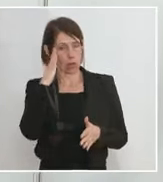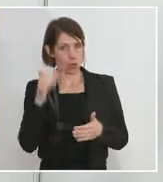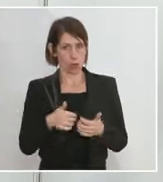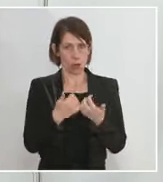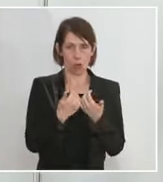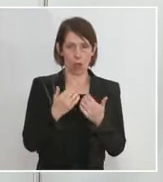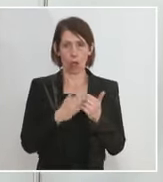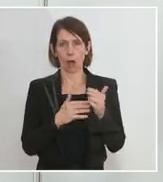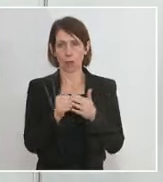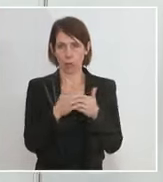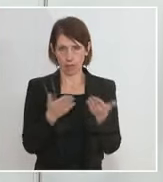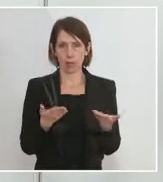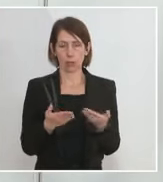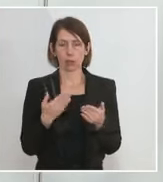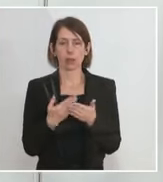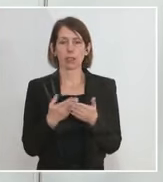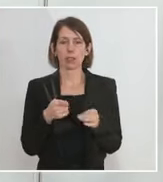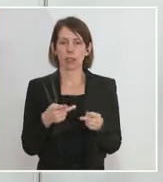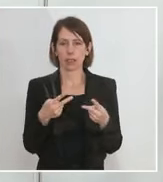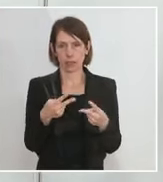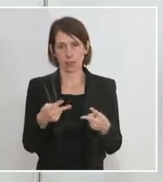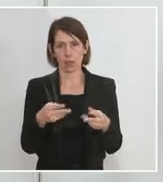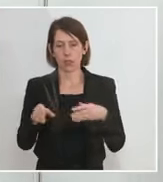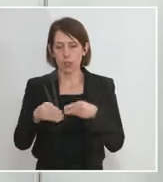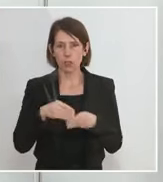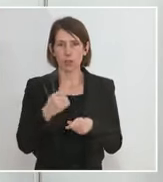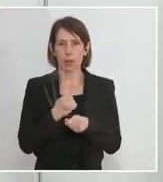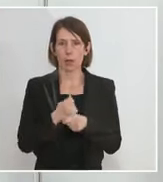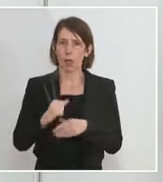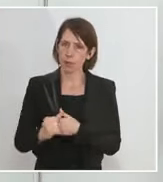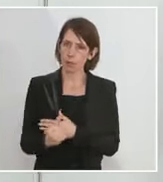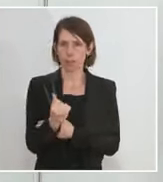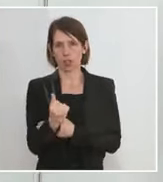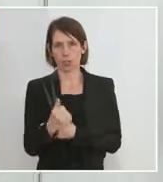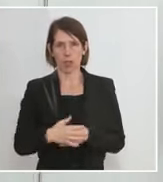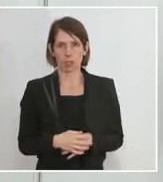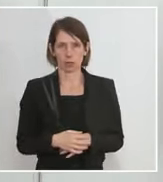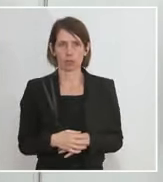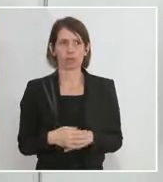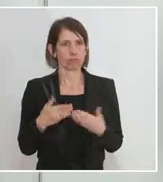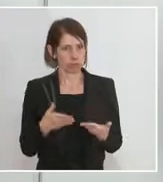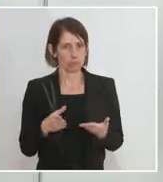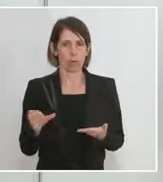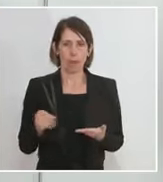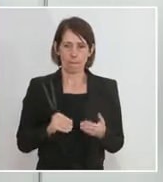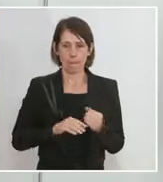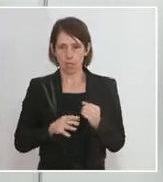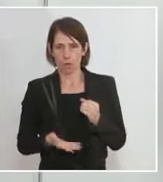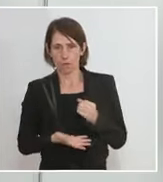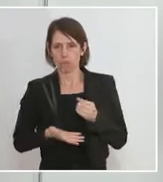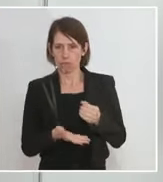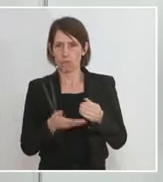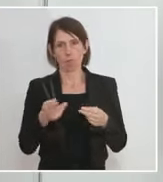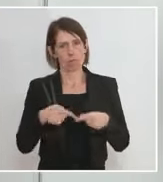aufgebaut haben. Und das ist uns auch wichtig, diese Zusammenarbeit zu verstärken. Und das geht eben genau mit diesem Umfang viel besser,